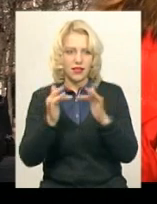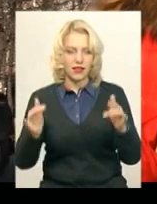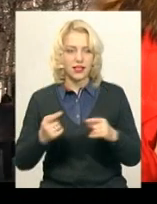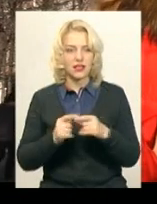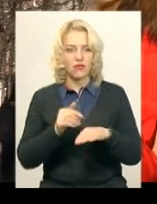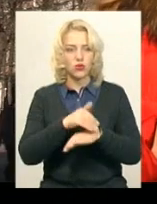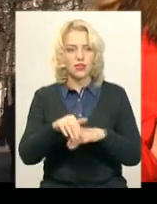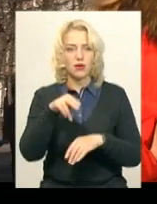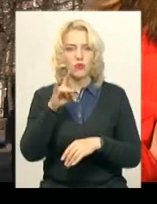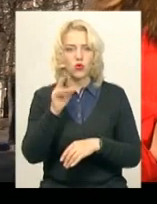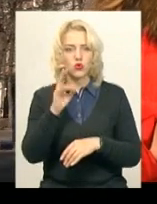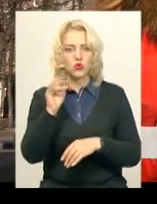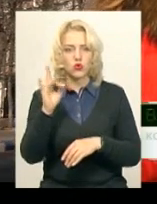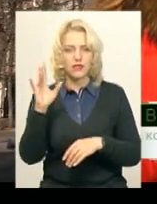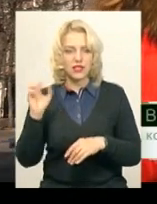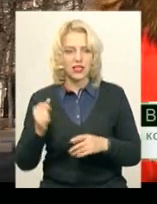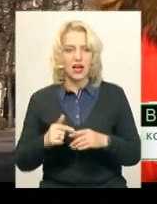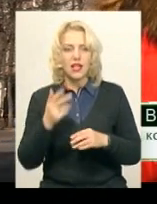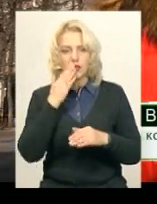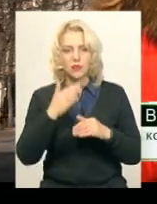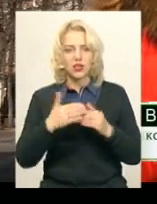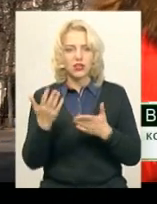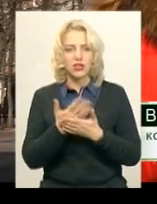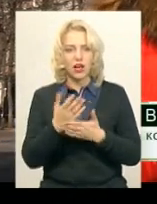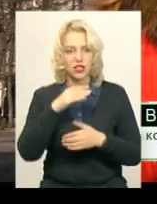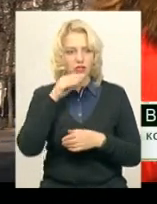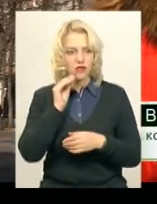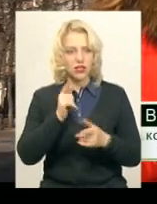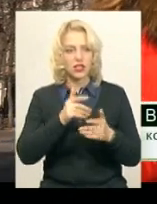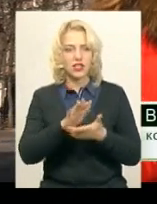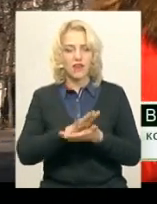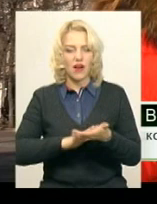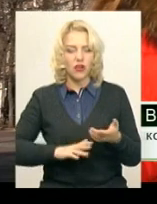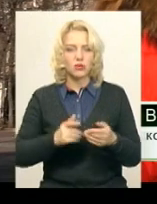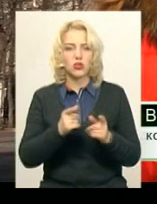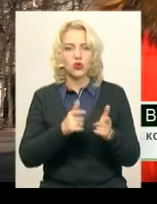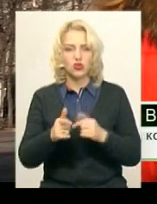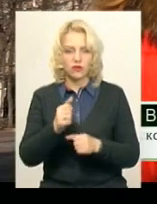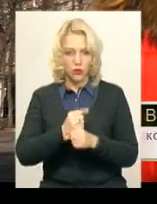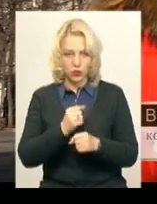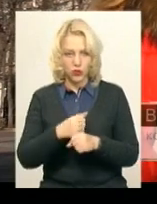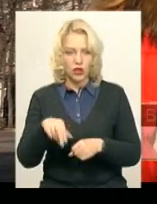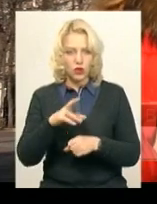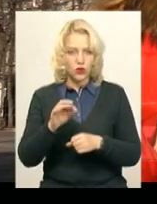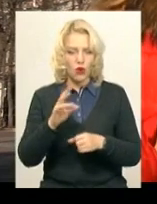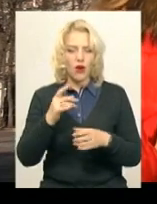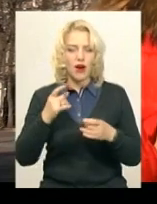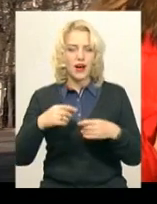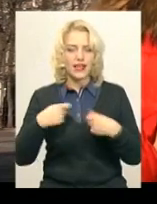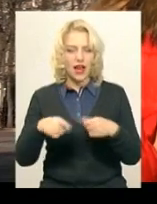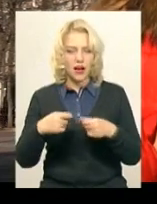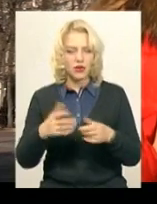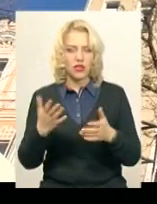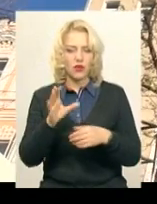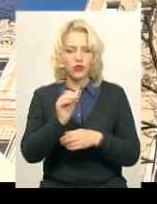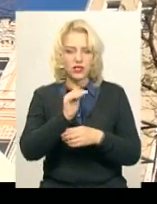Це вулиця Проскурівська. Неподалік кінотеатру імені Тараса Шевченка тривають підготовчі роботи до Різдвяного ярмарку, який офіційно відкриють 1